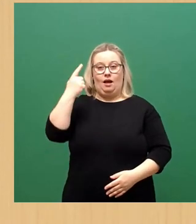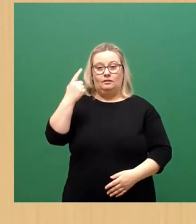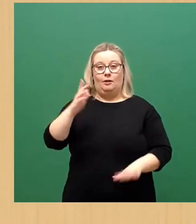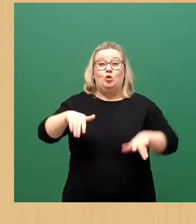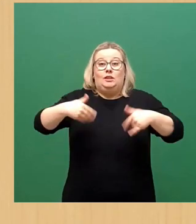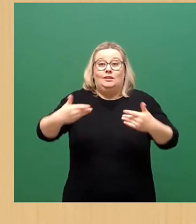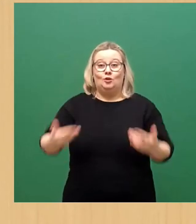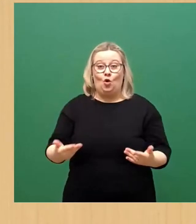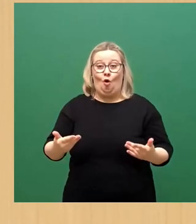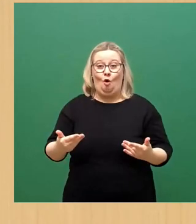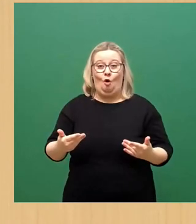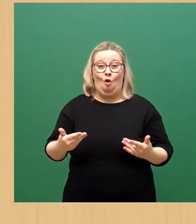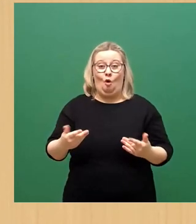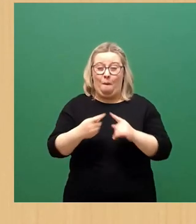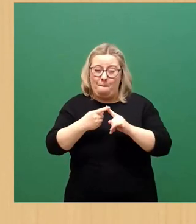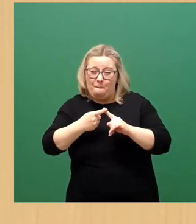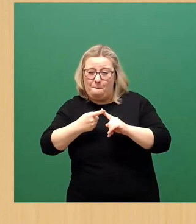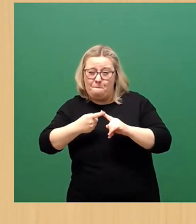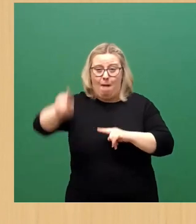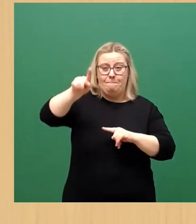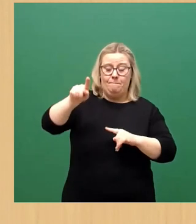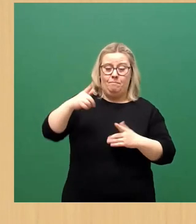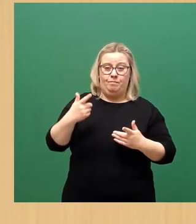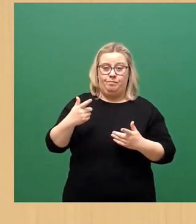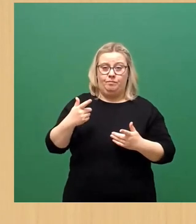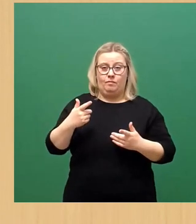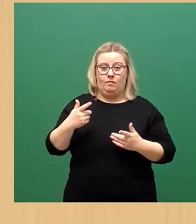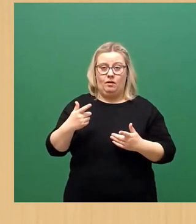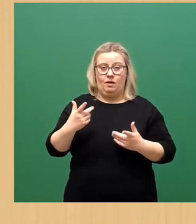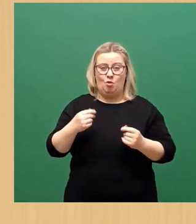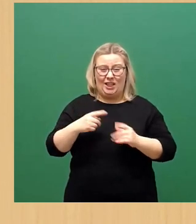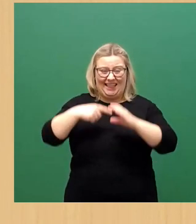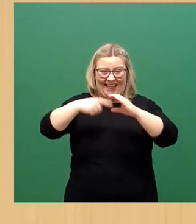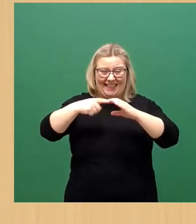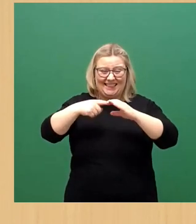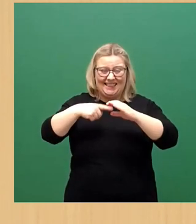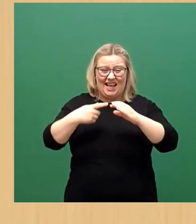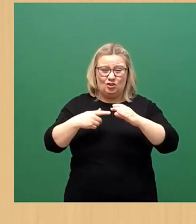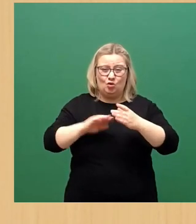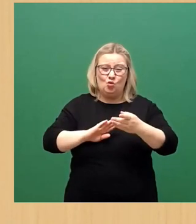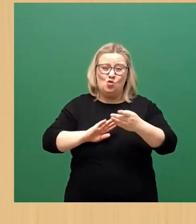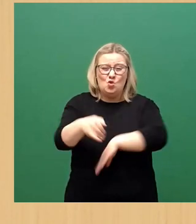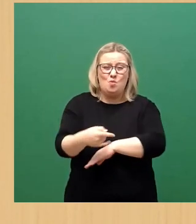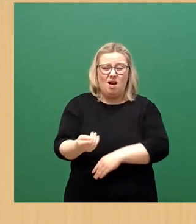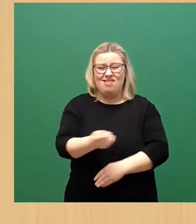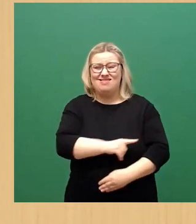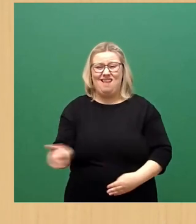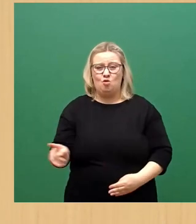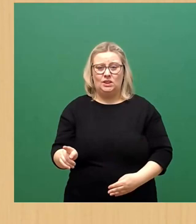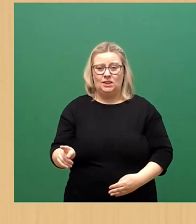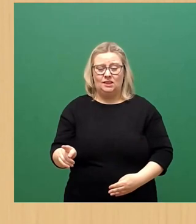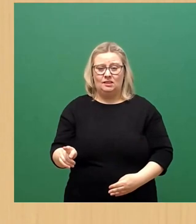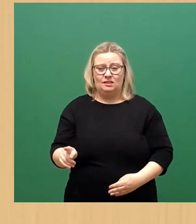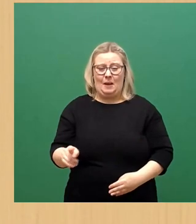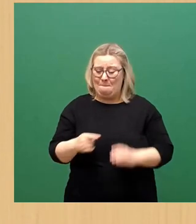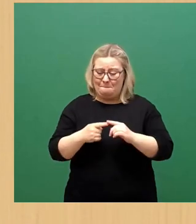Anstieg innerhalb von wenigen Tagen in einer Inzidenz von deutlich über 1000 erlebt haben. Und das hat